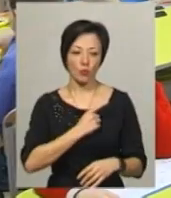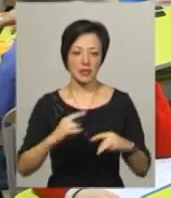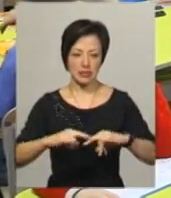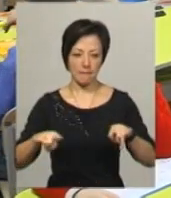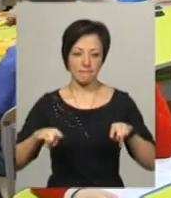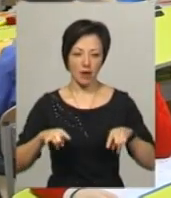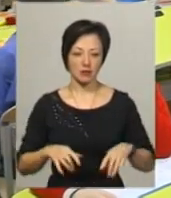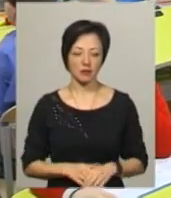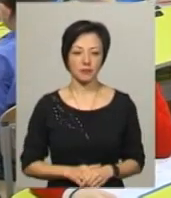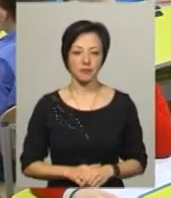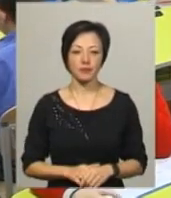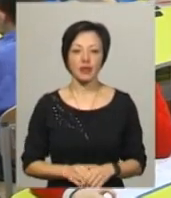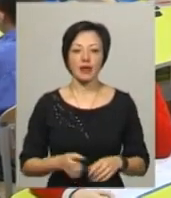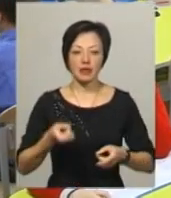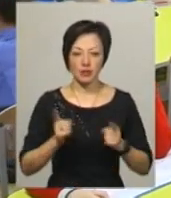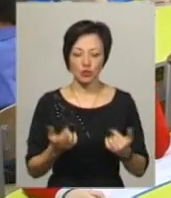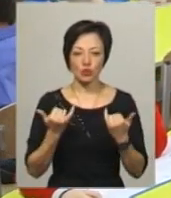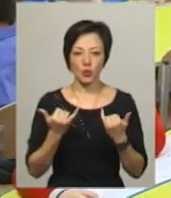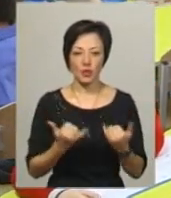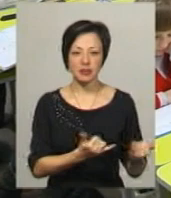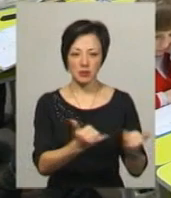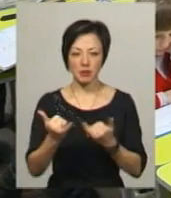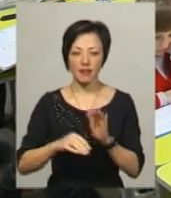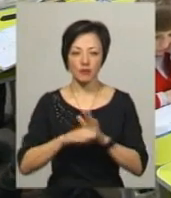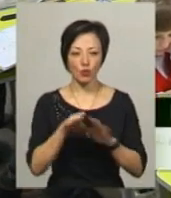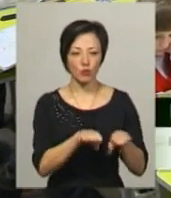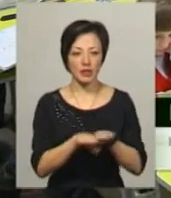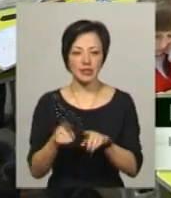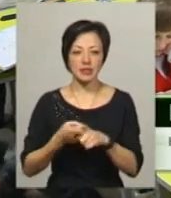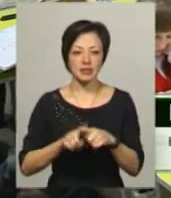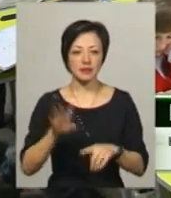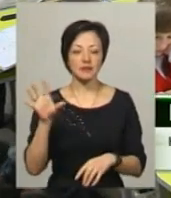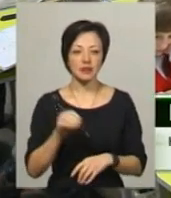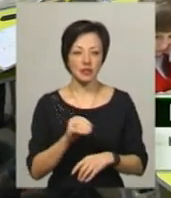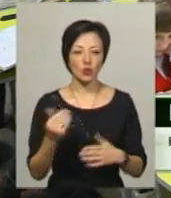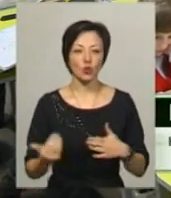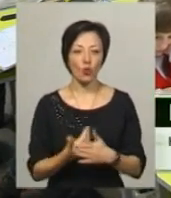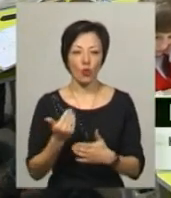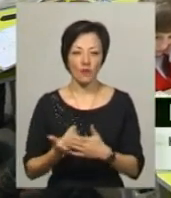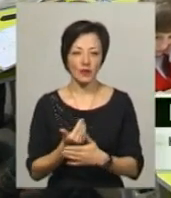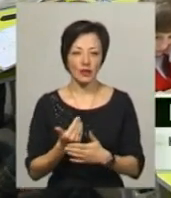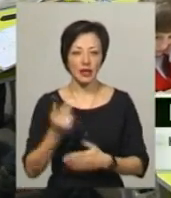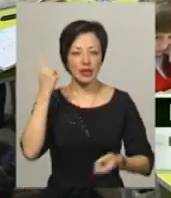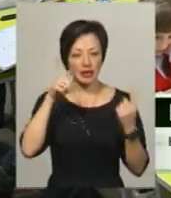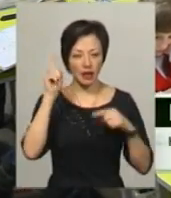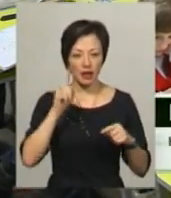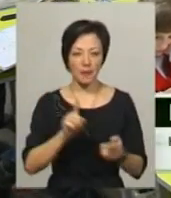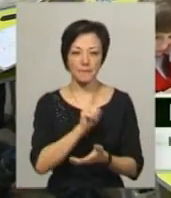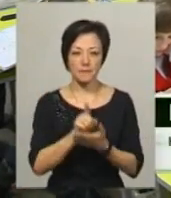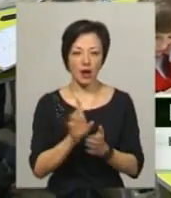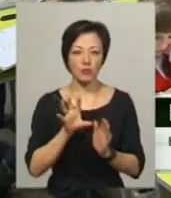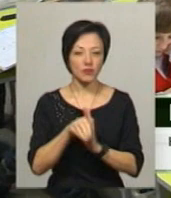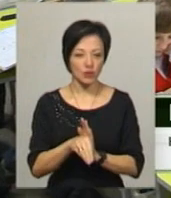Дійсно сьогодні забезпечення таке на високому рівні. Оці нові ідеї ми маємо